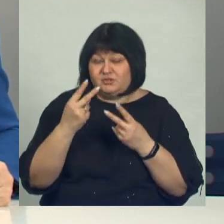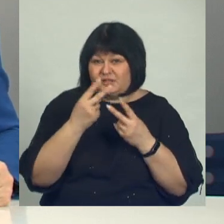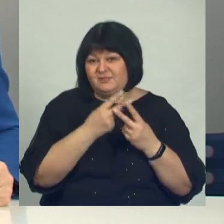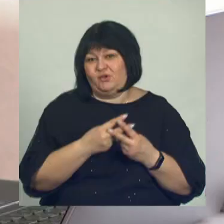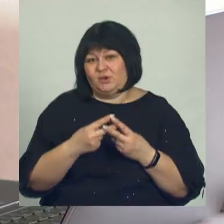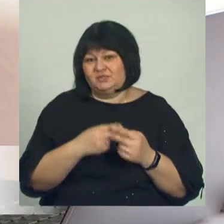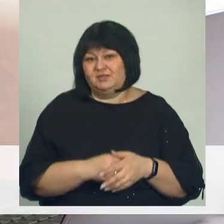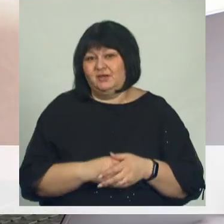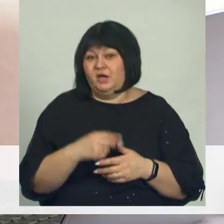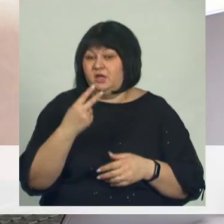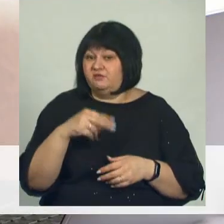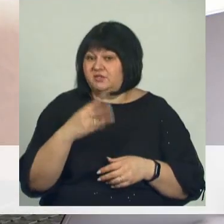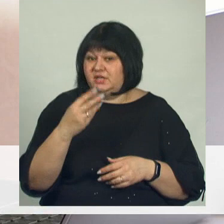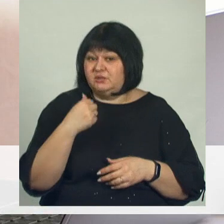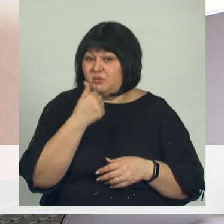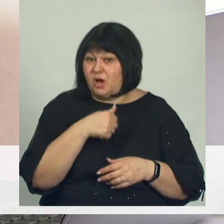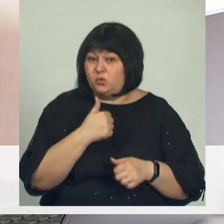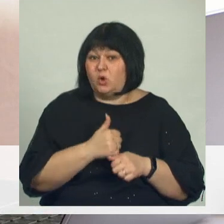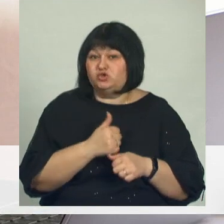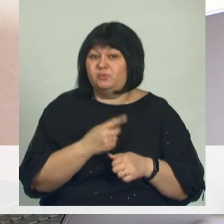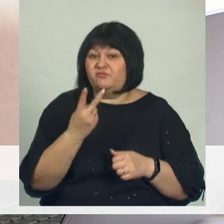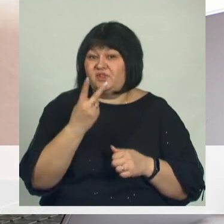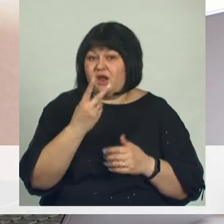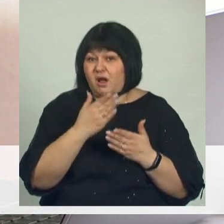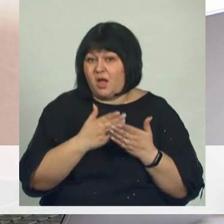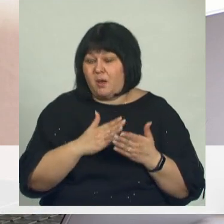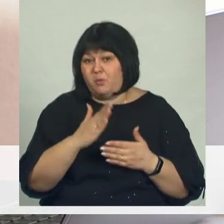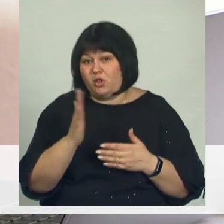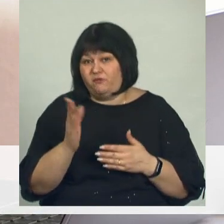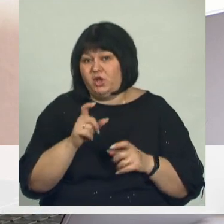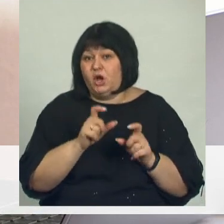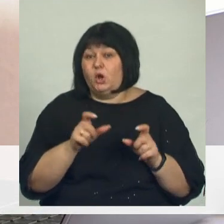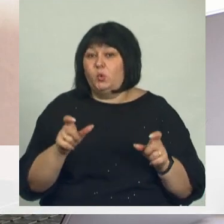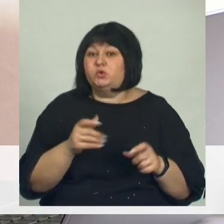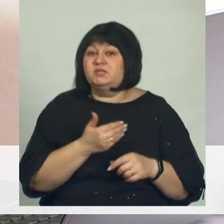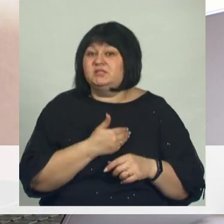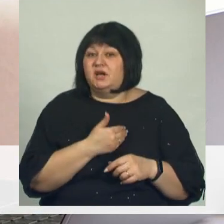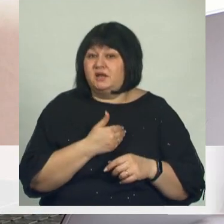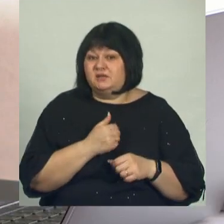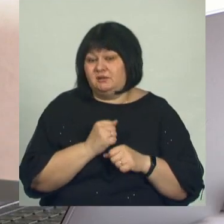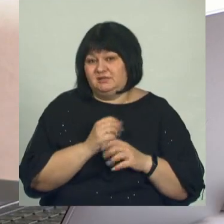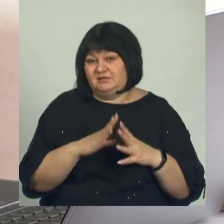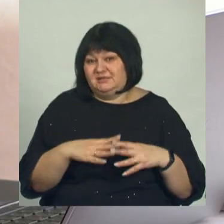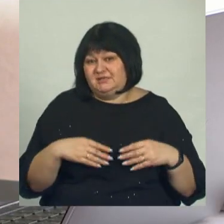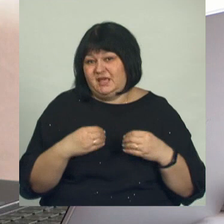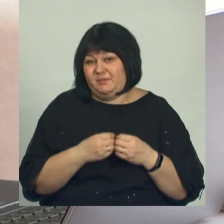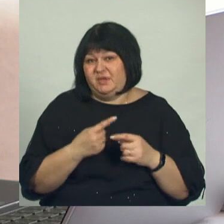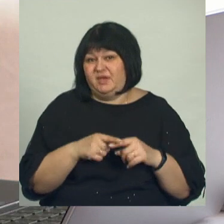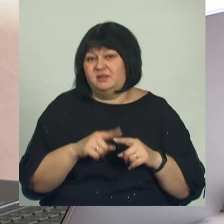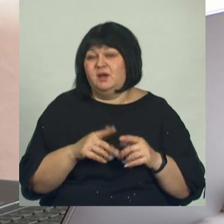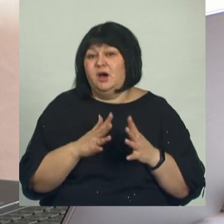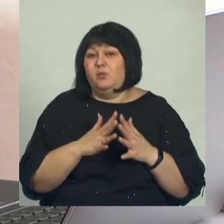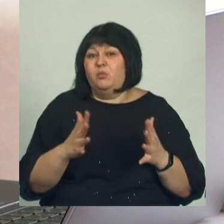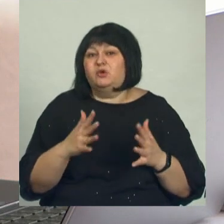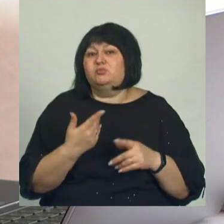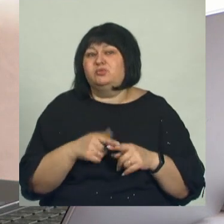В 2023 году, особенно вторая его половина, люди больше захотят создавать семьи. То есть это больше такой год.